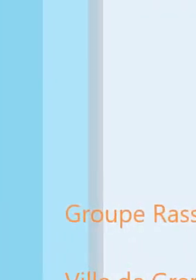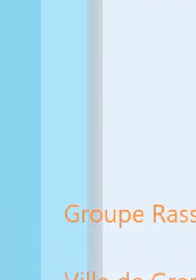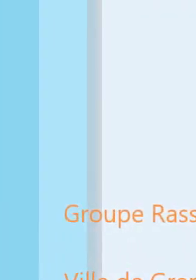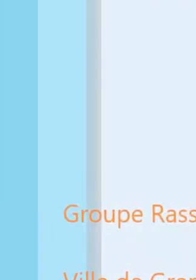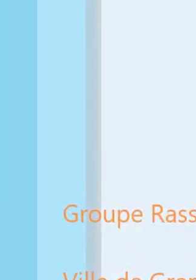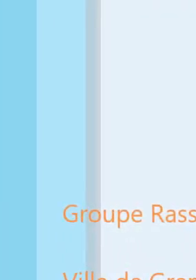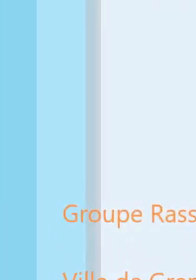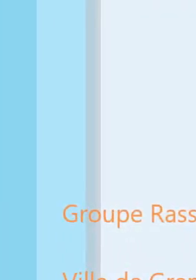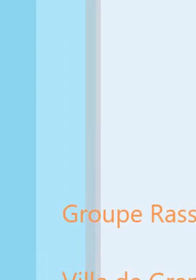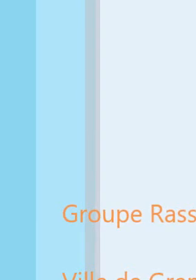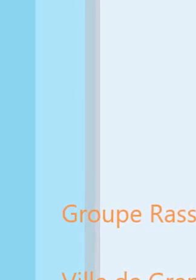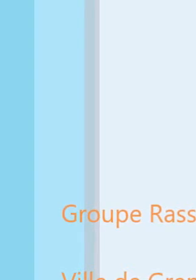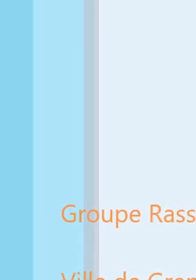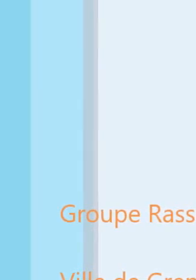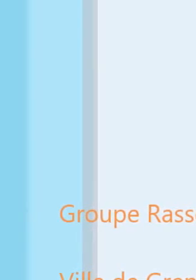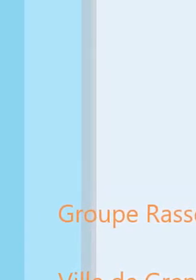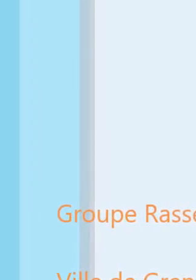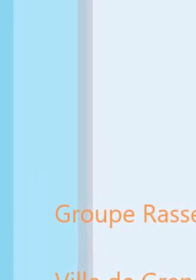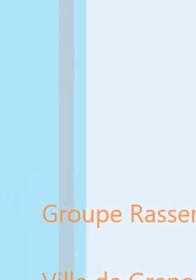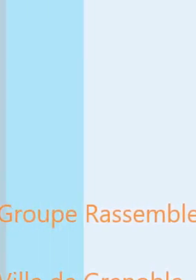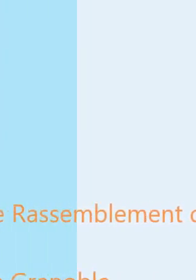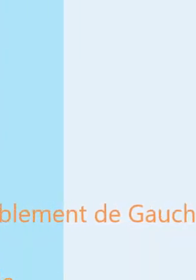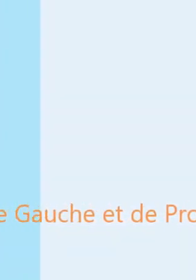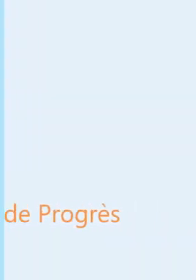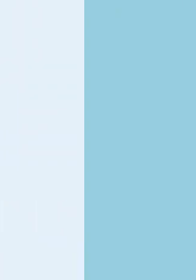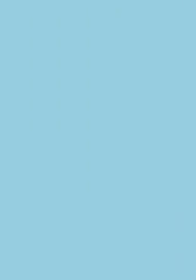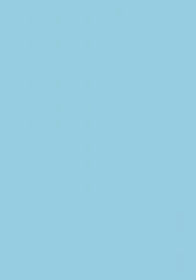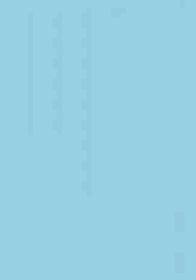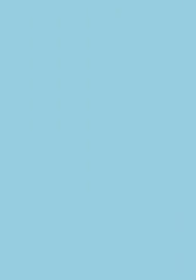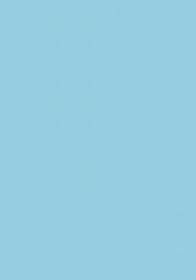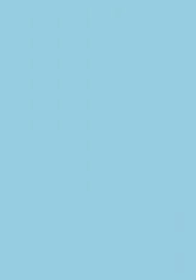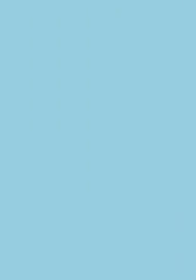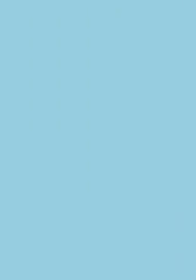-titrage Société Radio-Canada Sous-titrage-Canada Sous